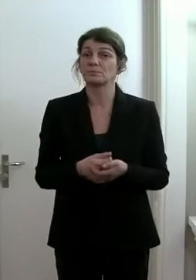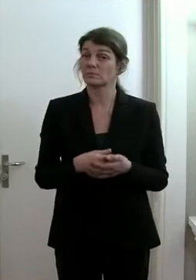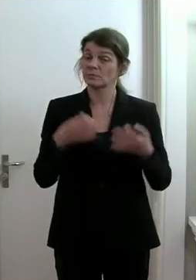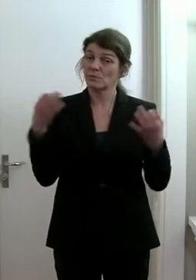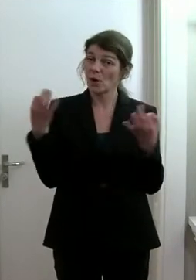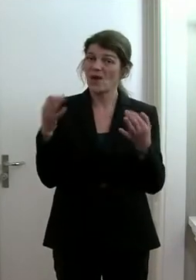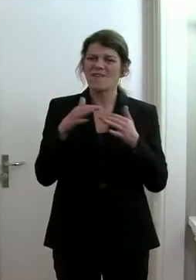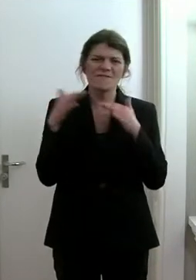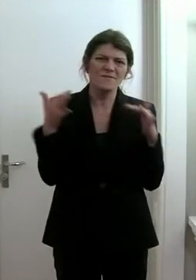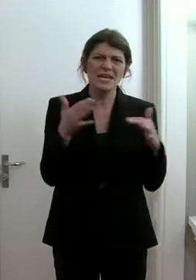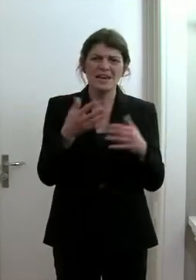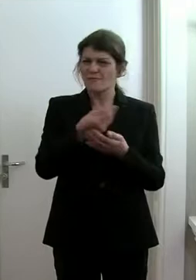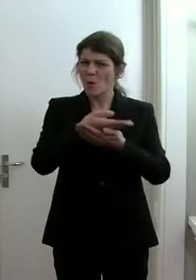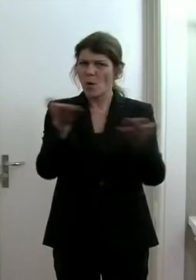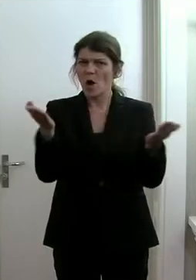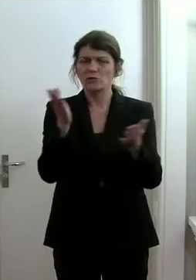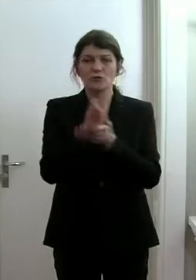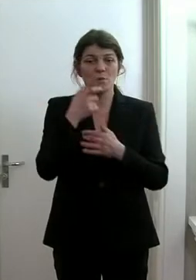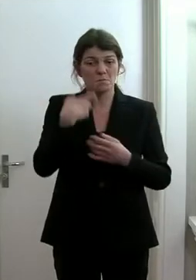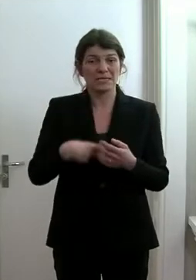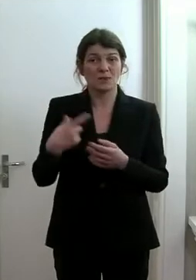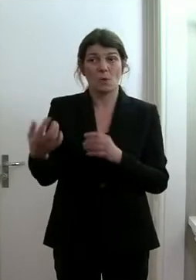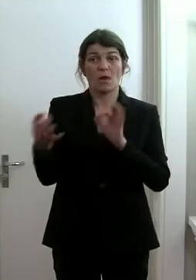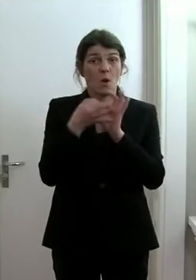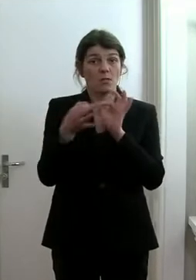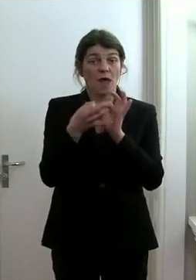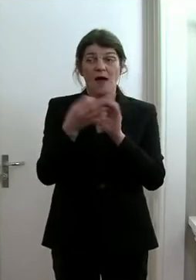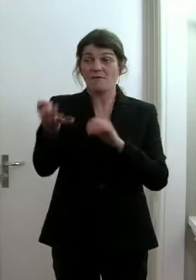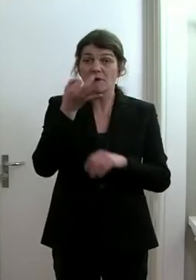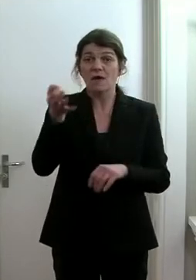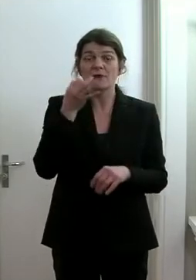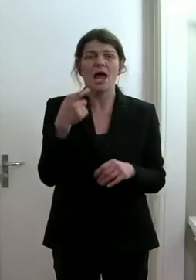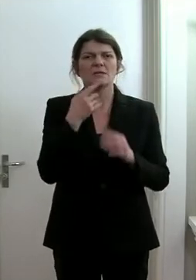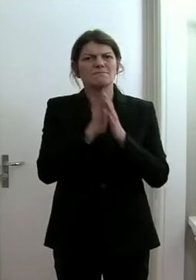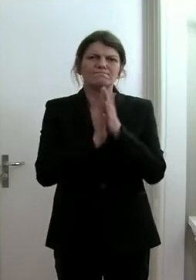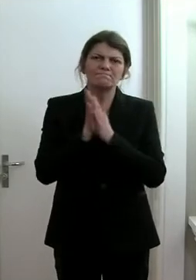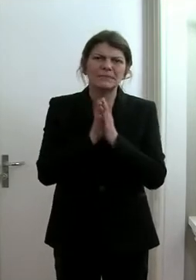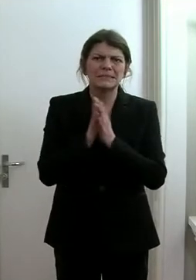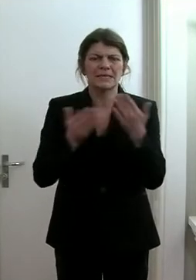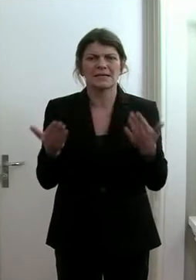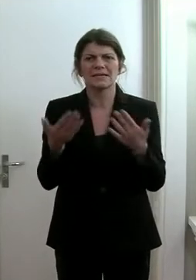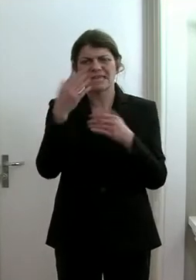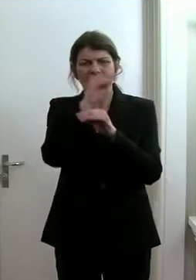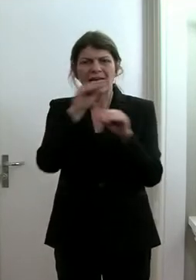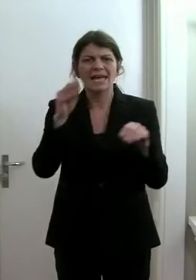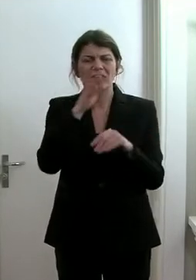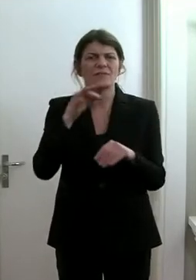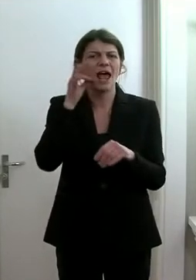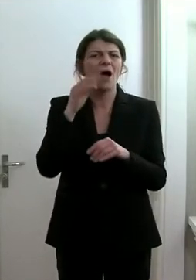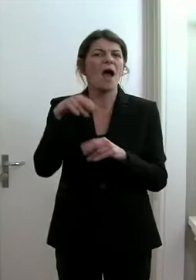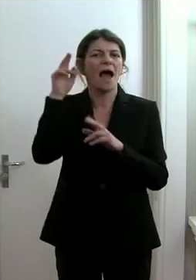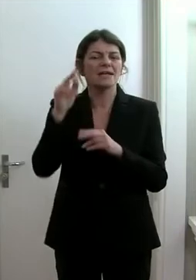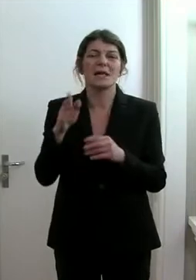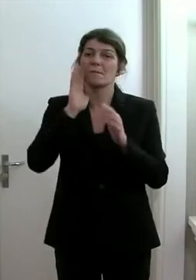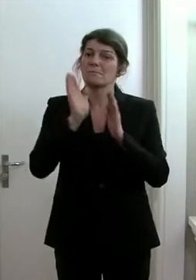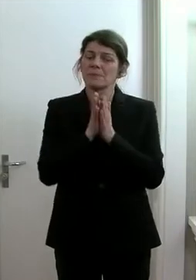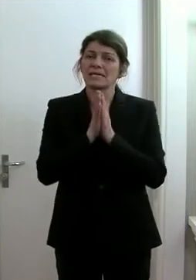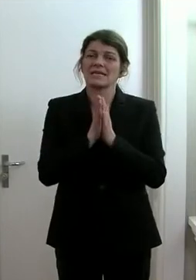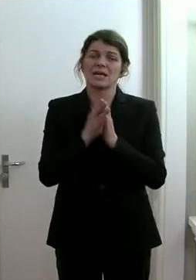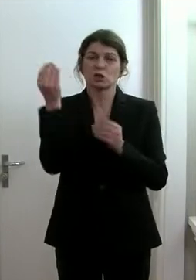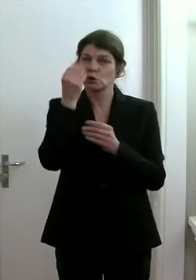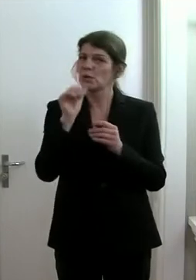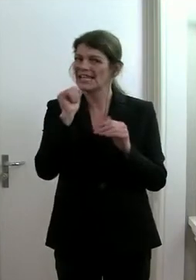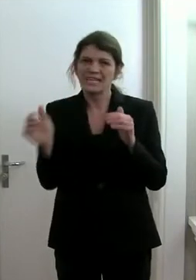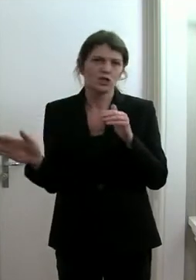mich viele von euch persönlich kontaktiert mit der Bitte, sehr geehrte Frau Haser, bitte schliessen Sie die